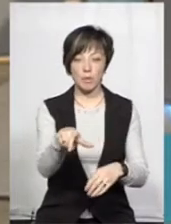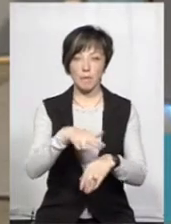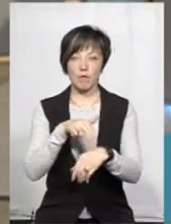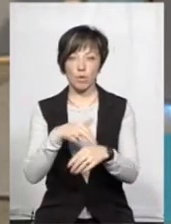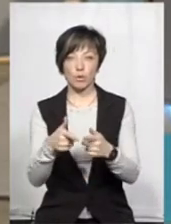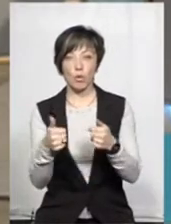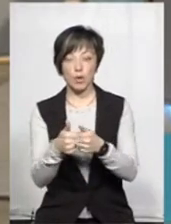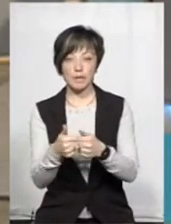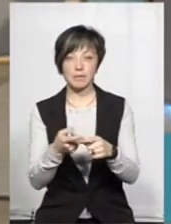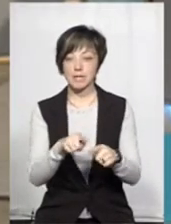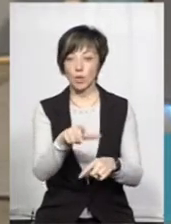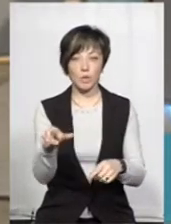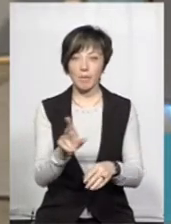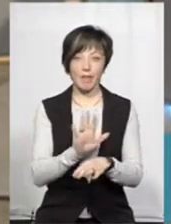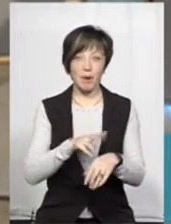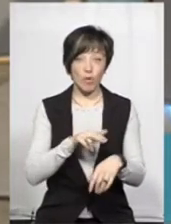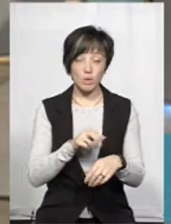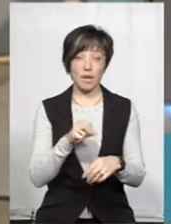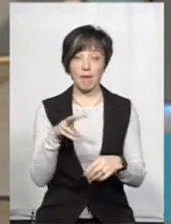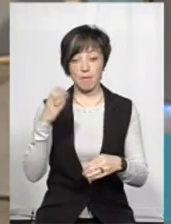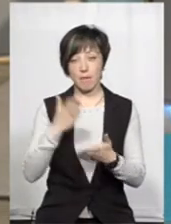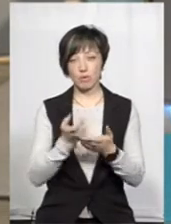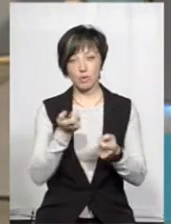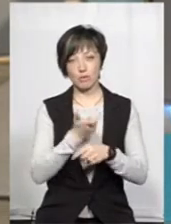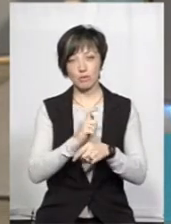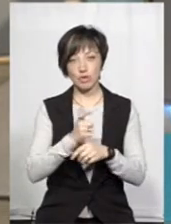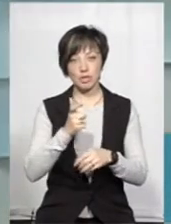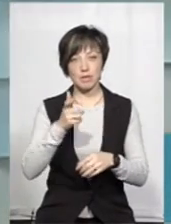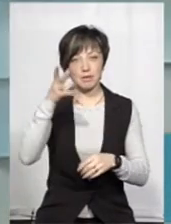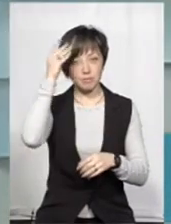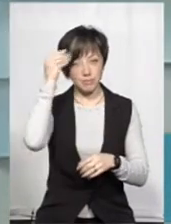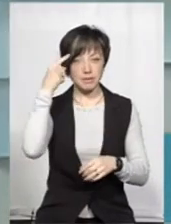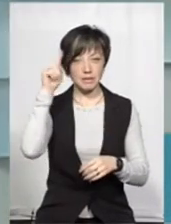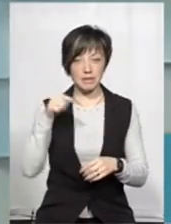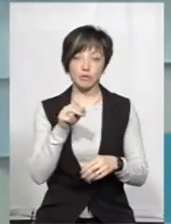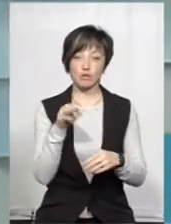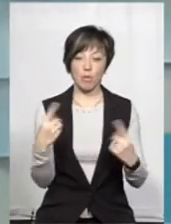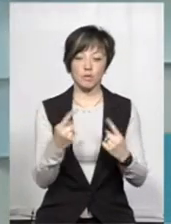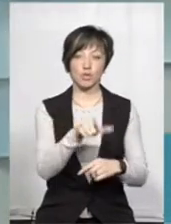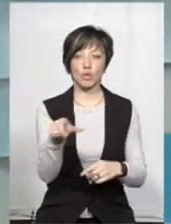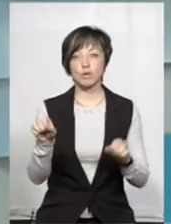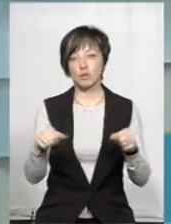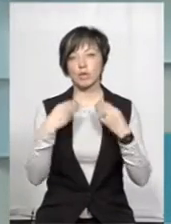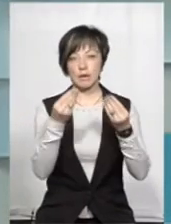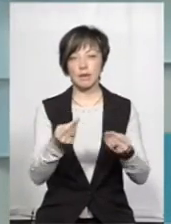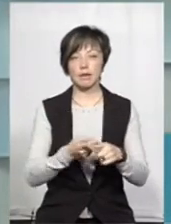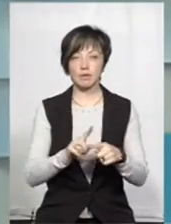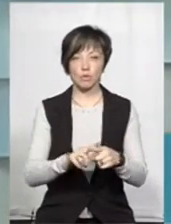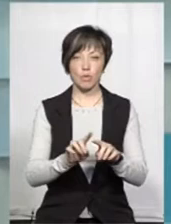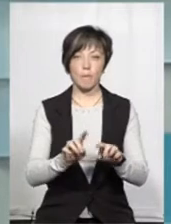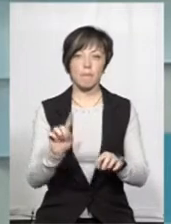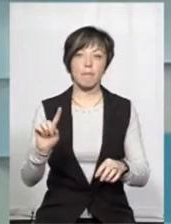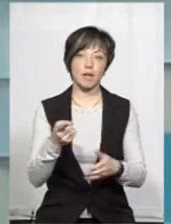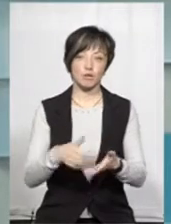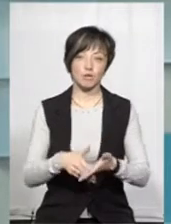правоохоронними органами. Тобто, ці люди не є правоохоронцями, але вони мають трошки більший багаж знань, ніж звичайні люди, і можуть надати, ніби їм